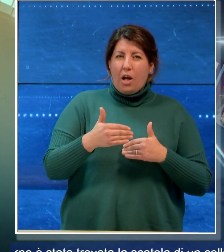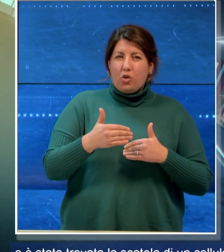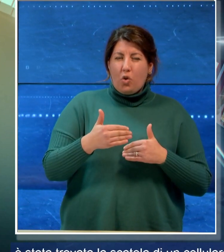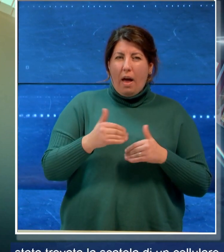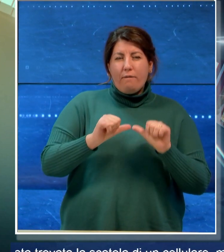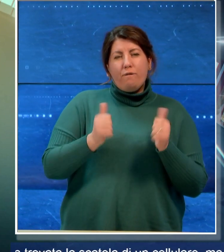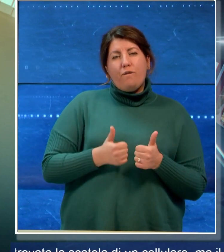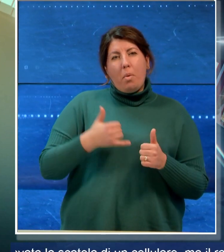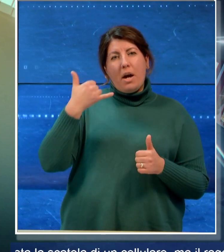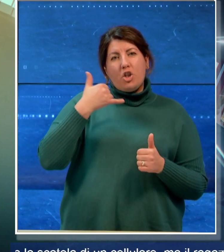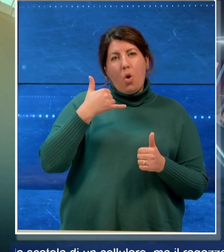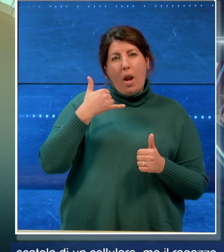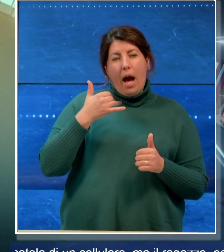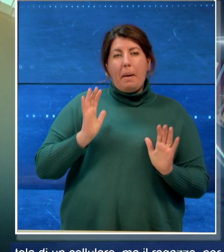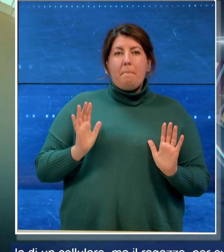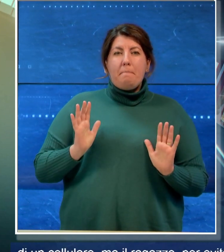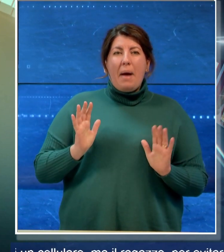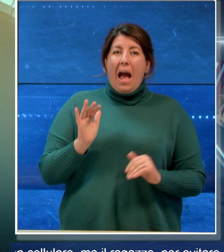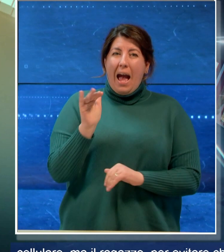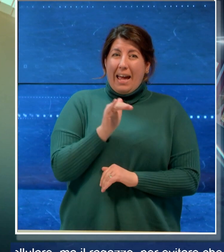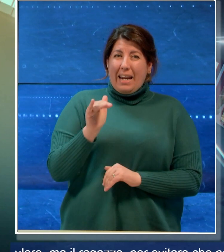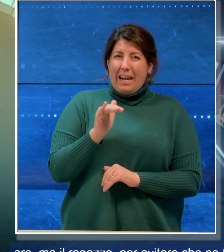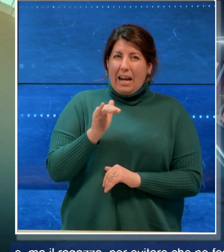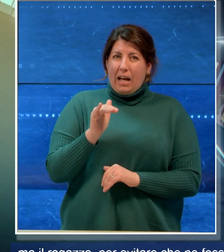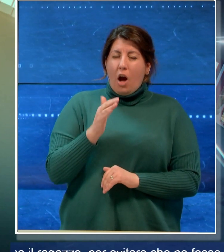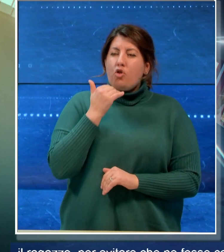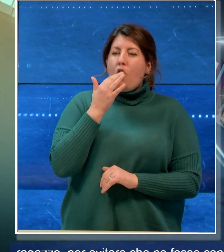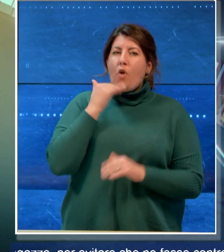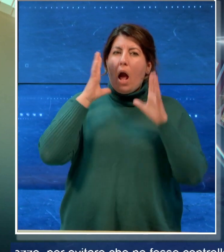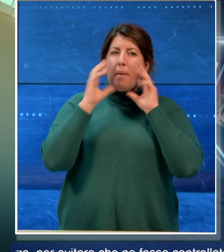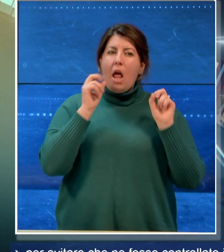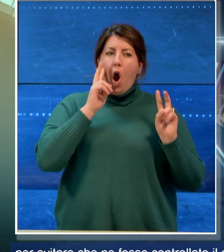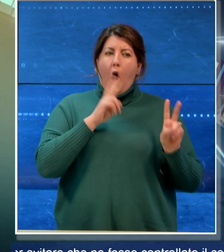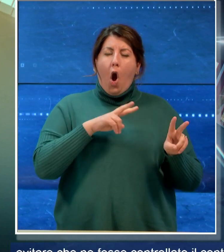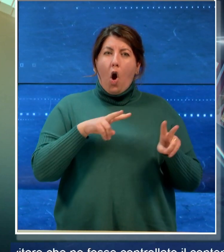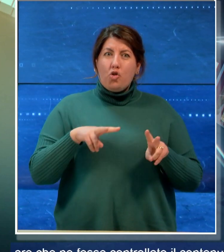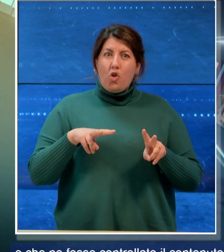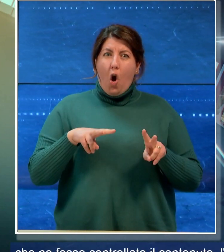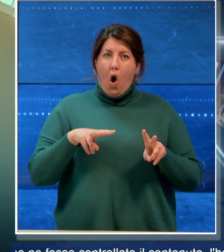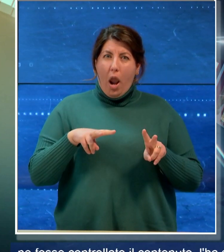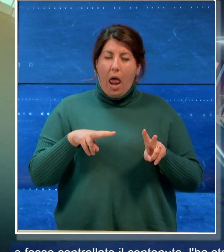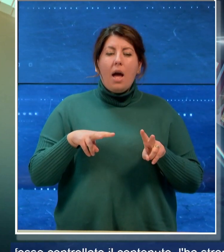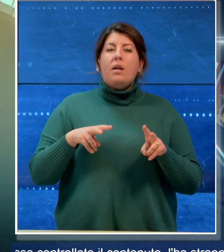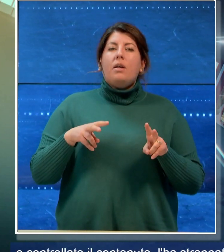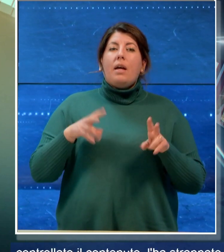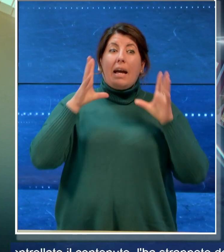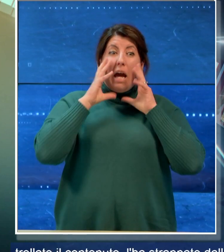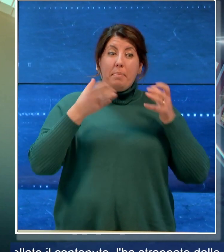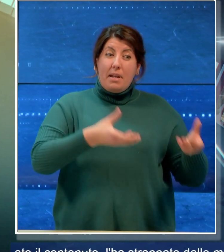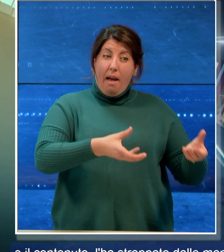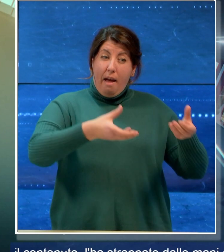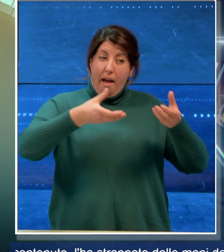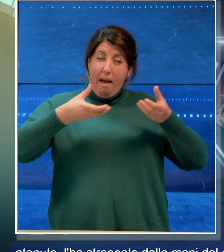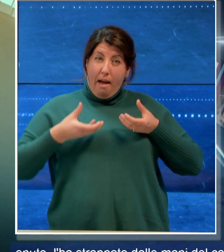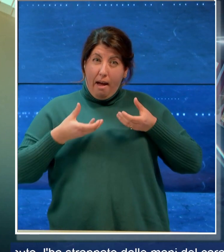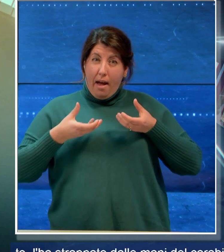il ragazzo per evitare che ne fosse controllato il contenuto l'ha strappato dalle mani del